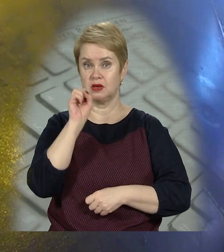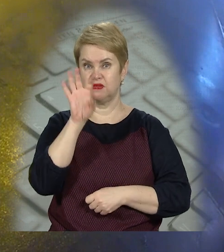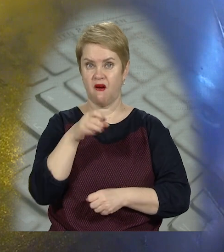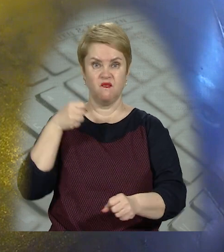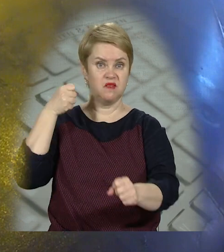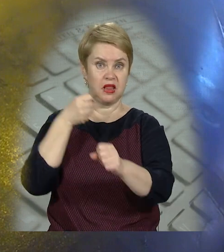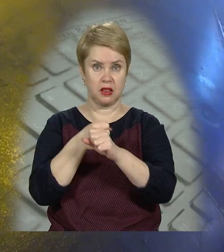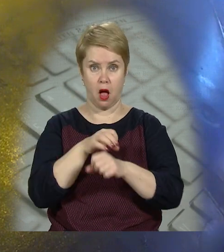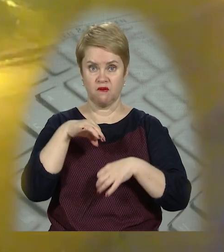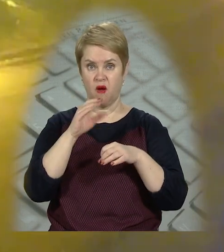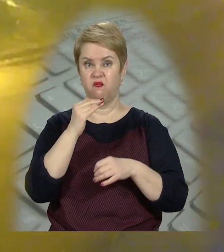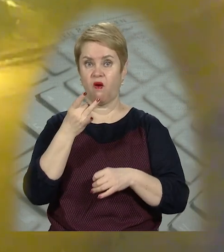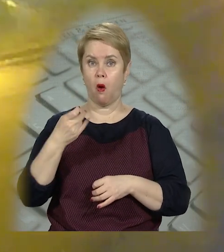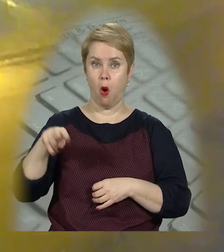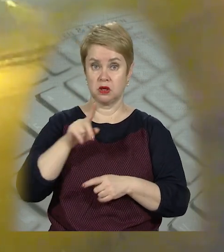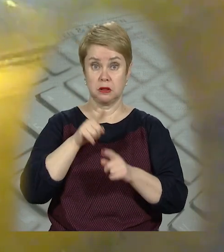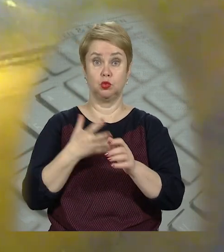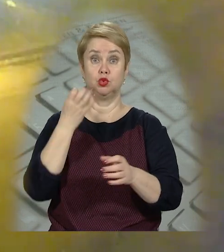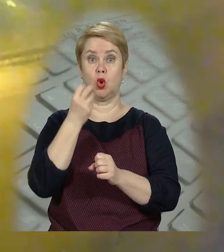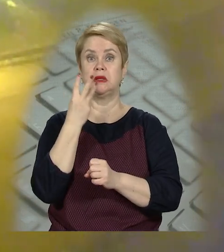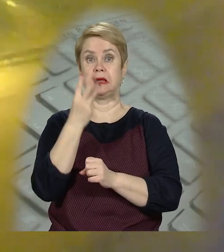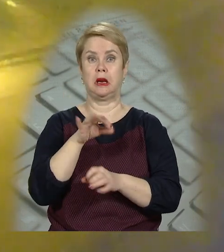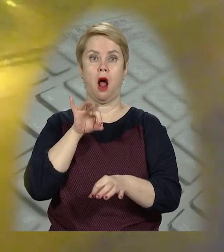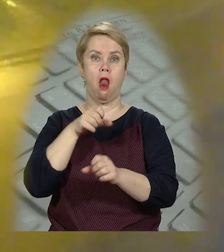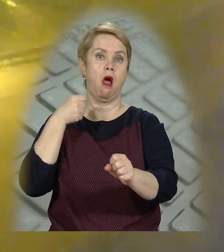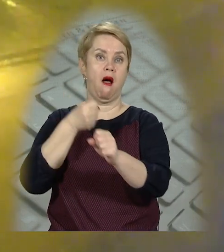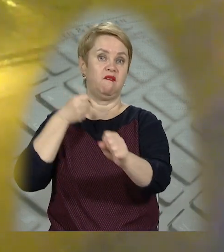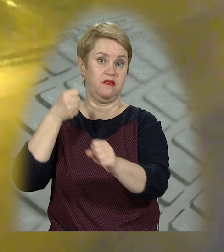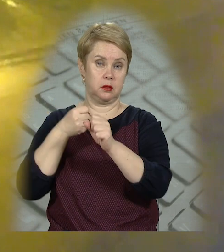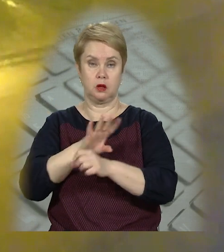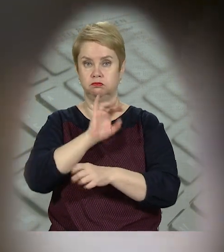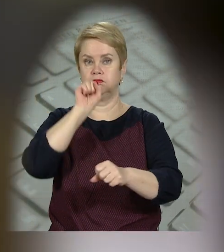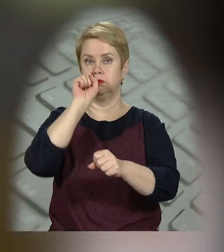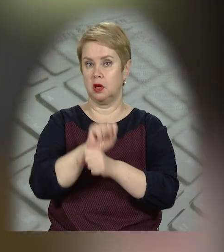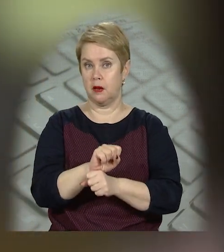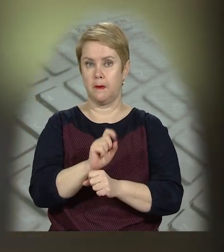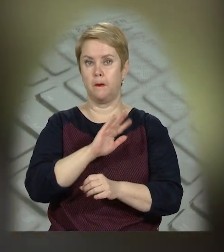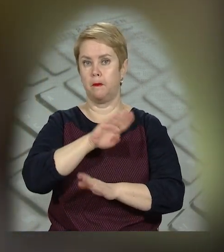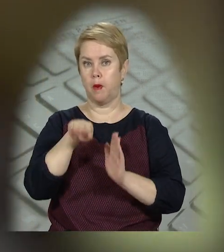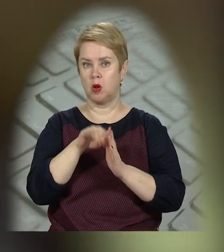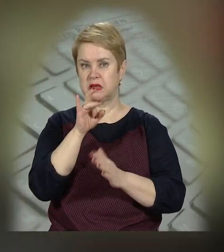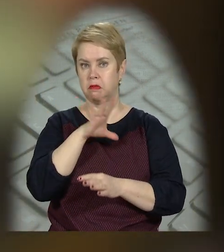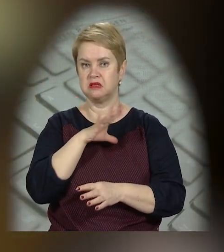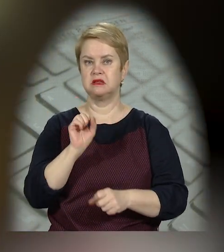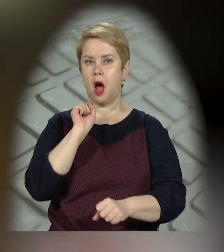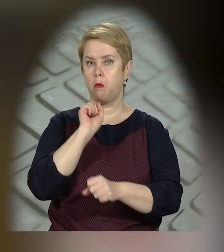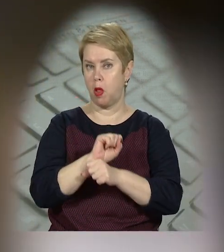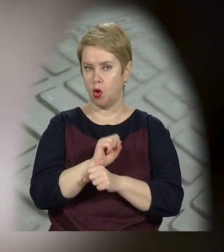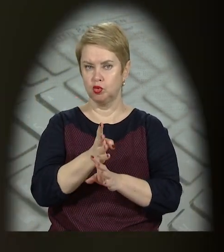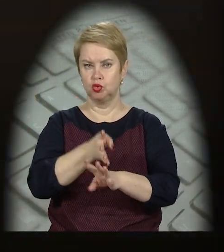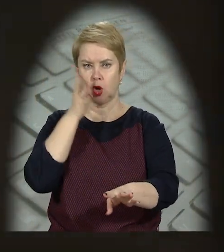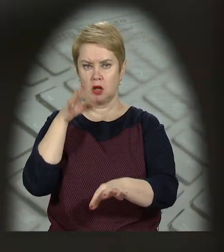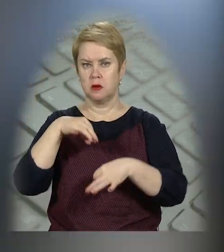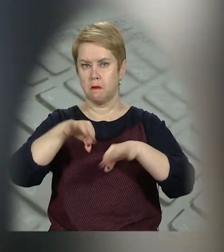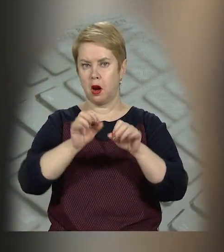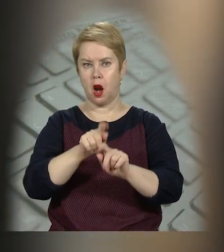світло, влетів автомобіль «Форд». За ним ще три легковики. Рух обома смугами у бік підстанцій був заблокованим. Черга з